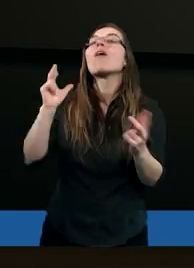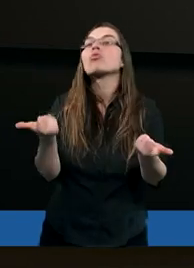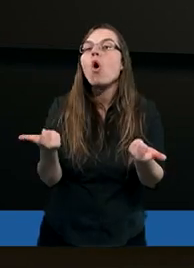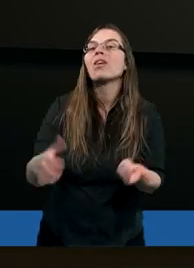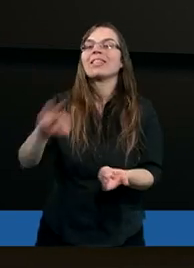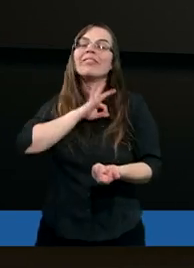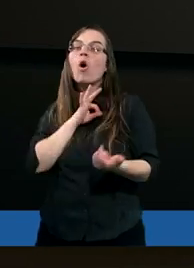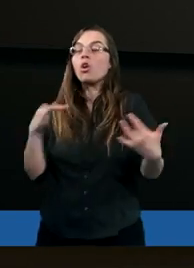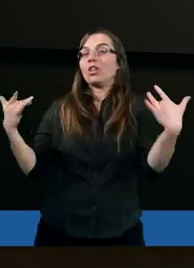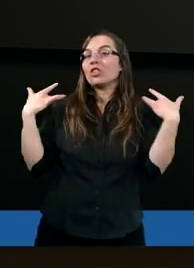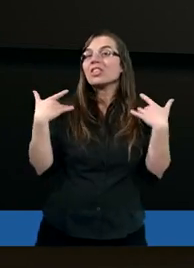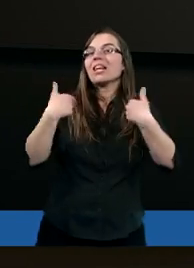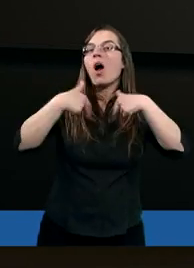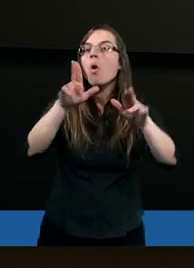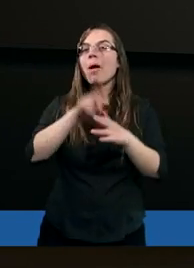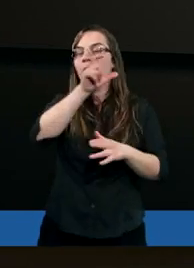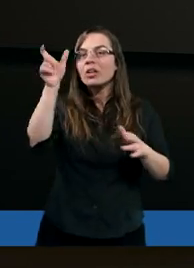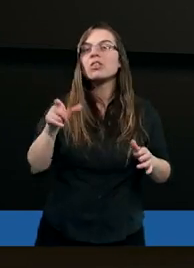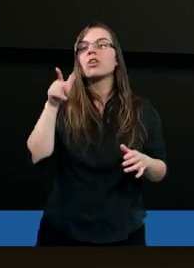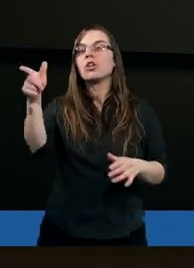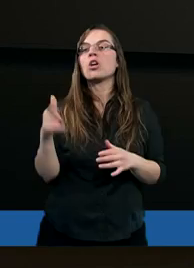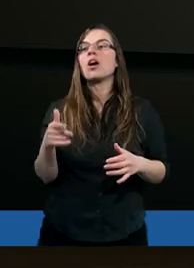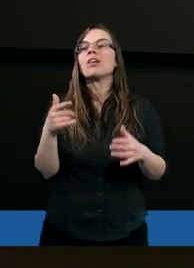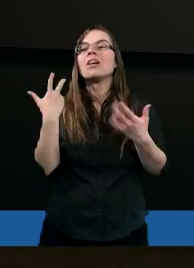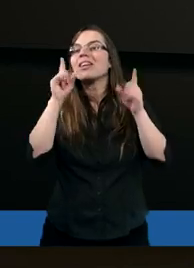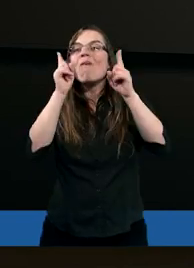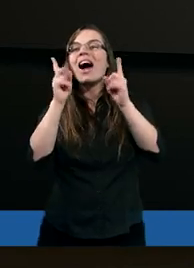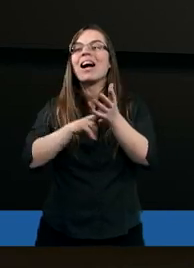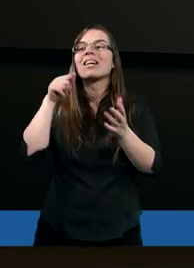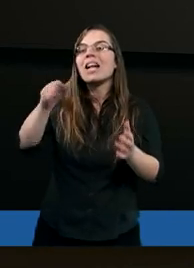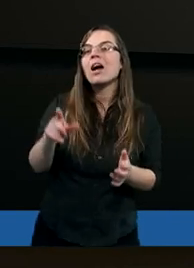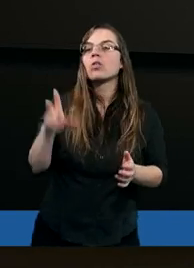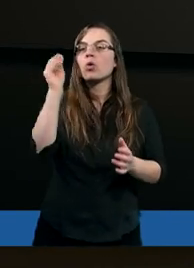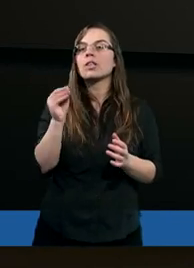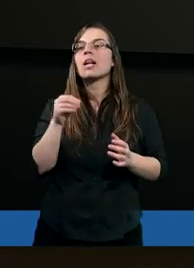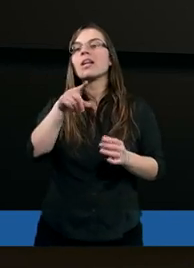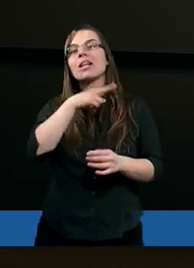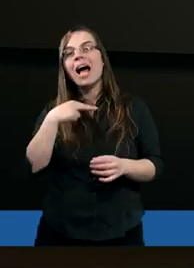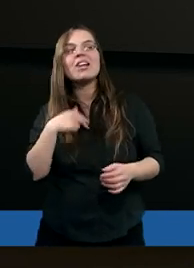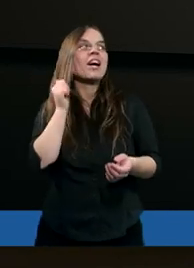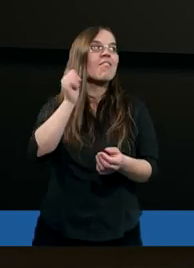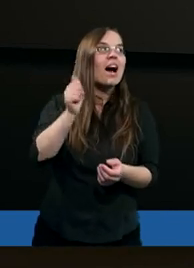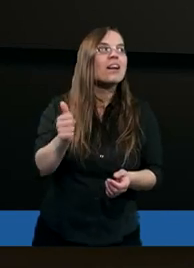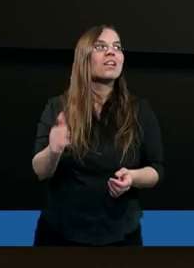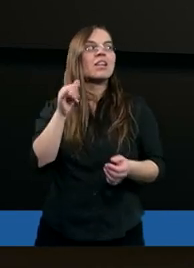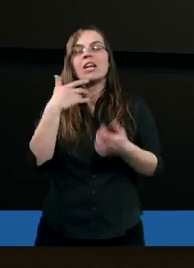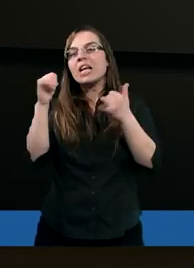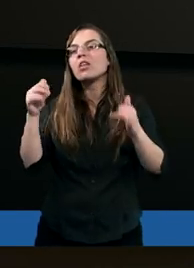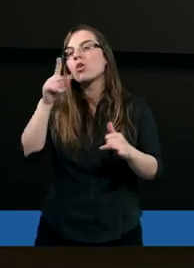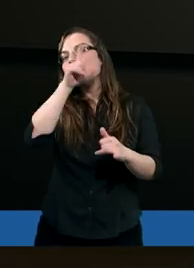swoje życie. To nie było tak, że z uwagi na to, że jest Bóg, to On ma te kwalifikacje i już jest